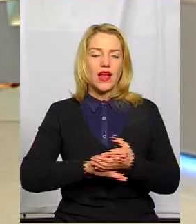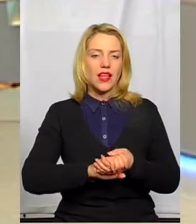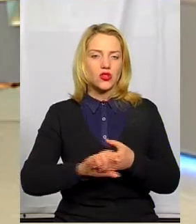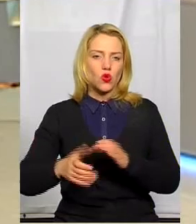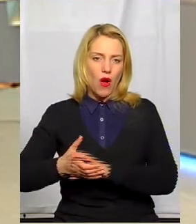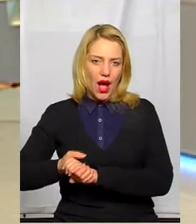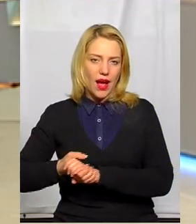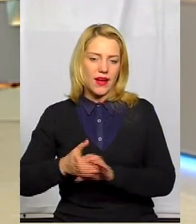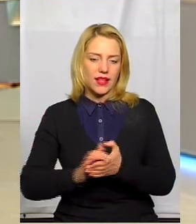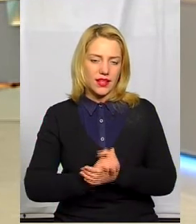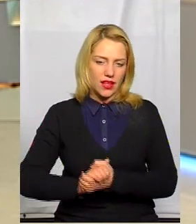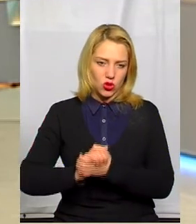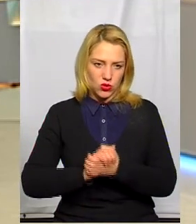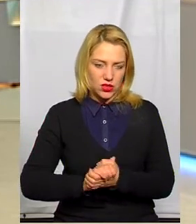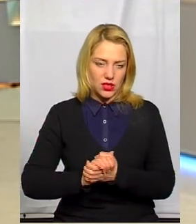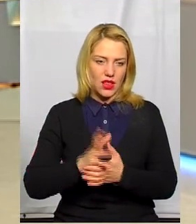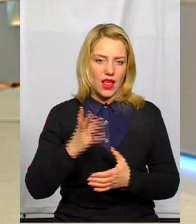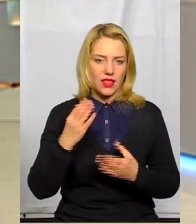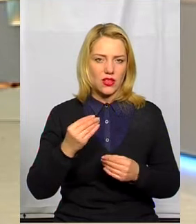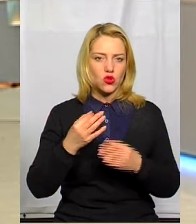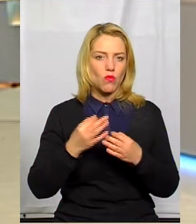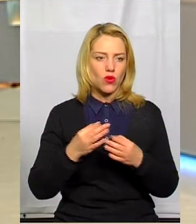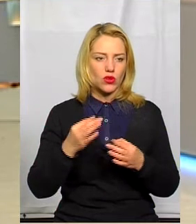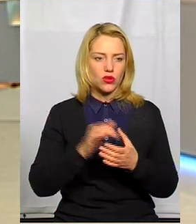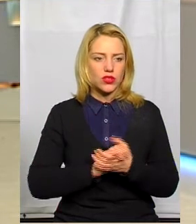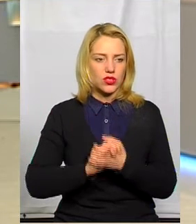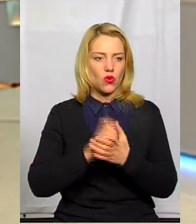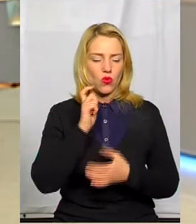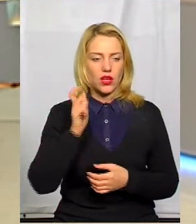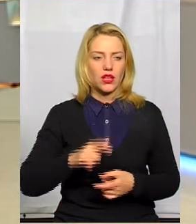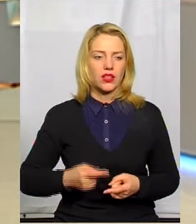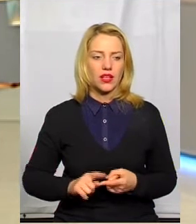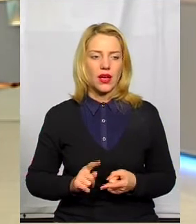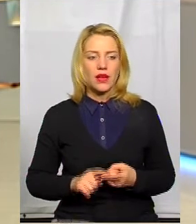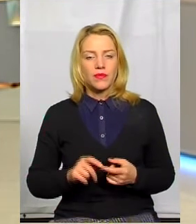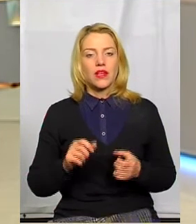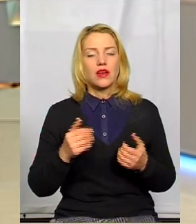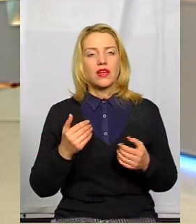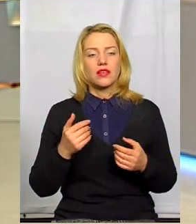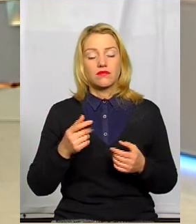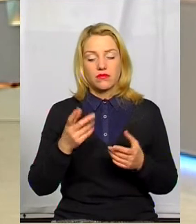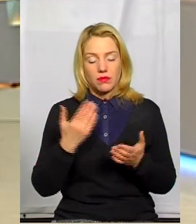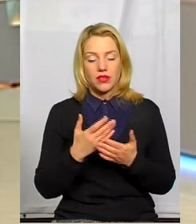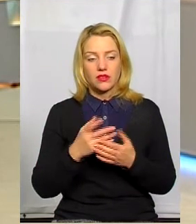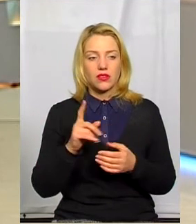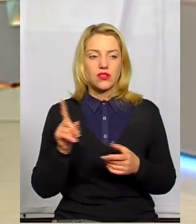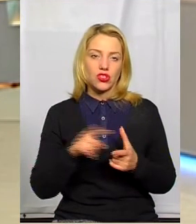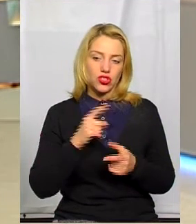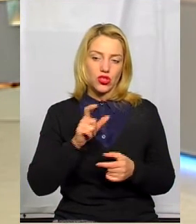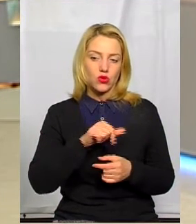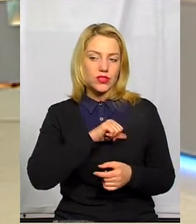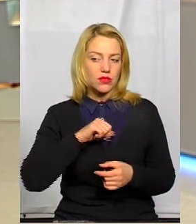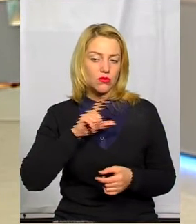Скажіть, а чи не виявляли бажання інші молоді жених громадських організацій, просто представники молоді долучатися, ну, самі, чи проявляли вони